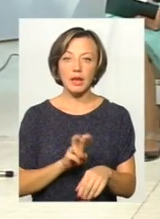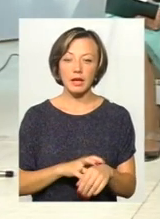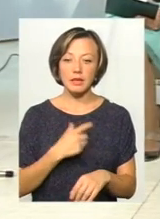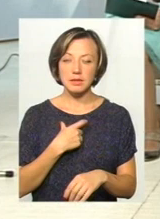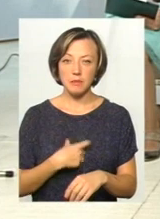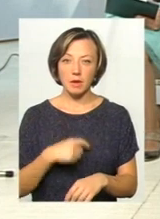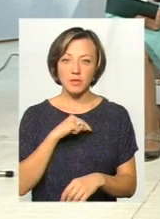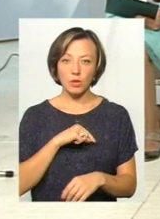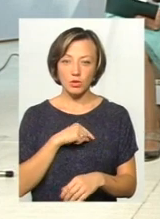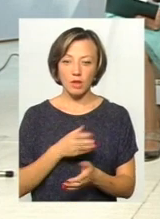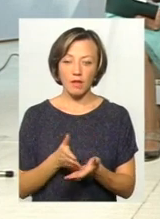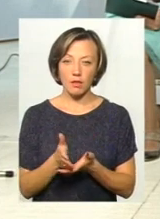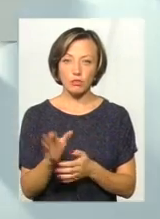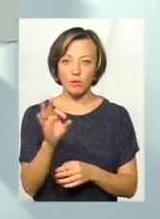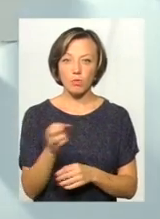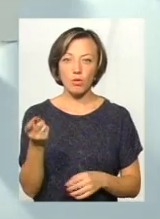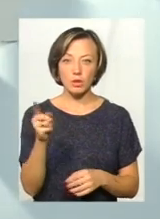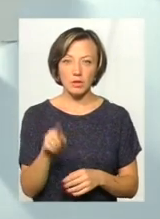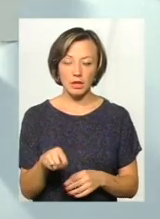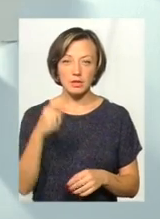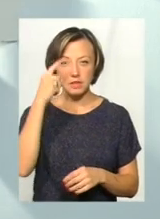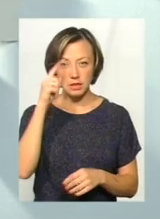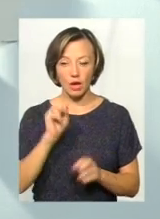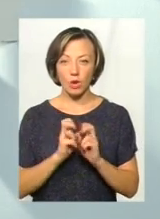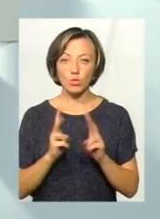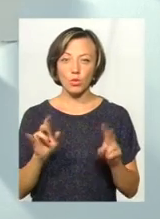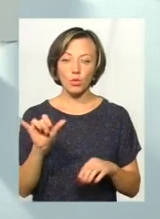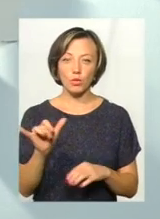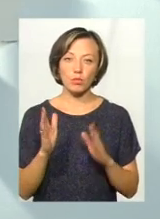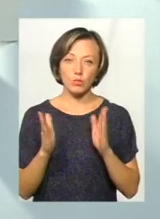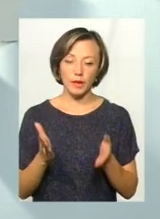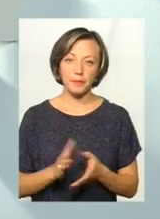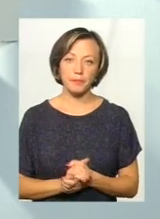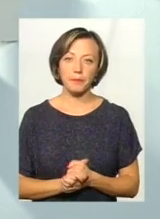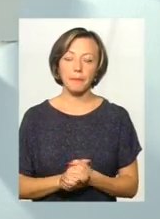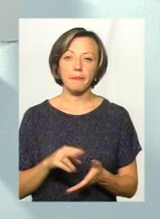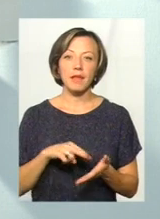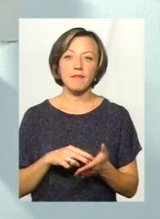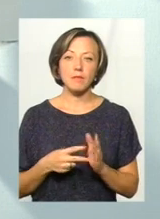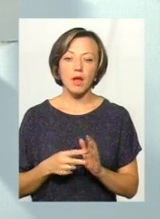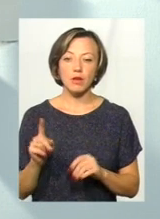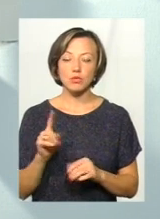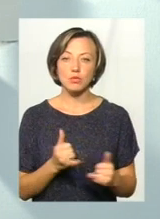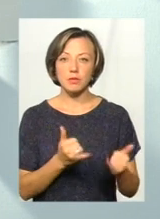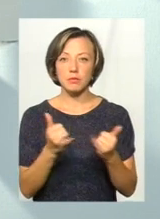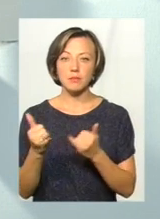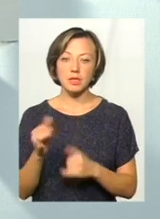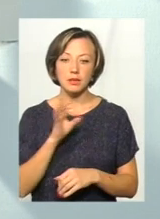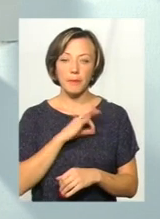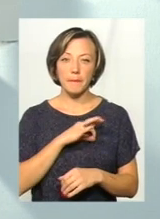психологічно налаштовує про те, що він вже знає, хто в нього буде. В плані того, що до забезпечення